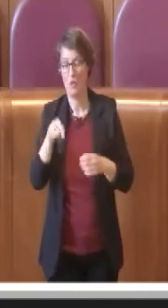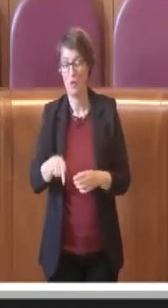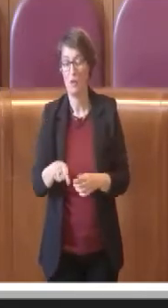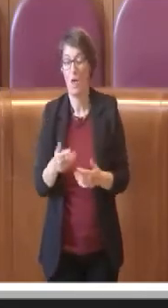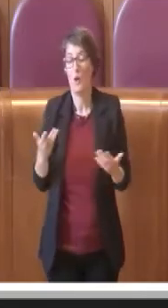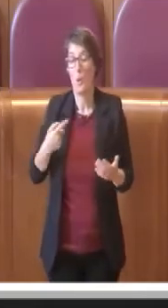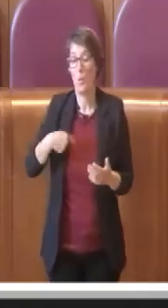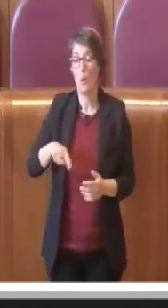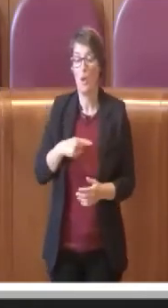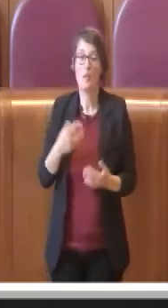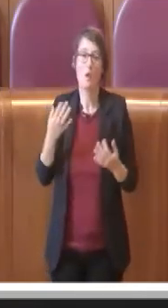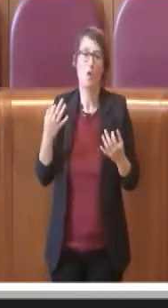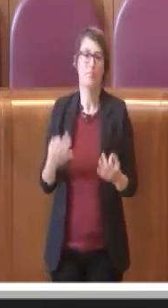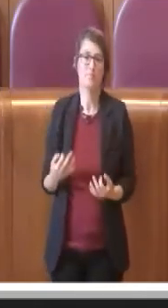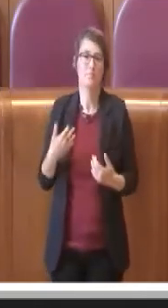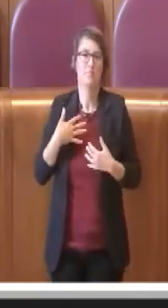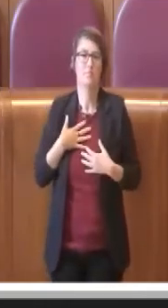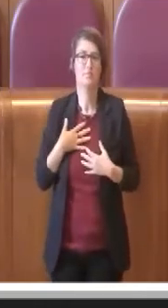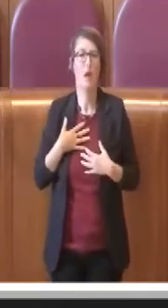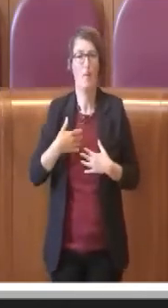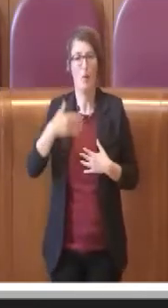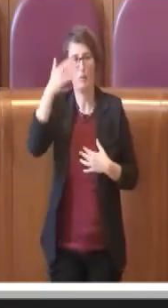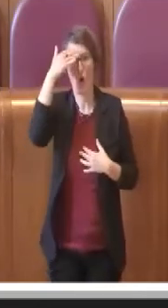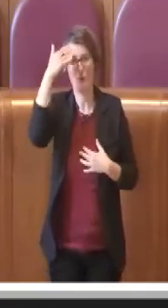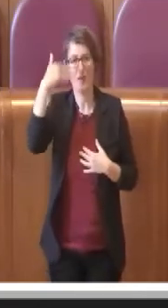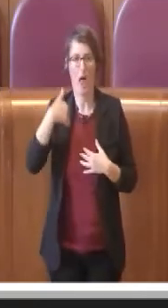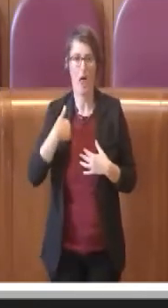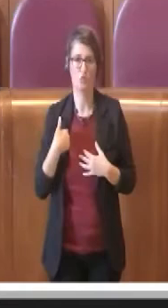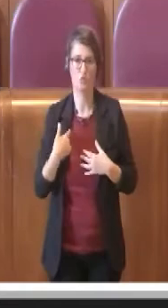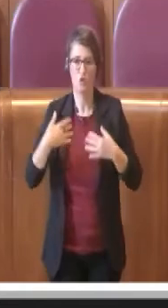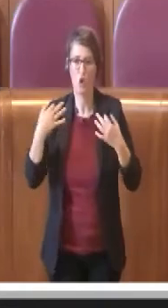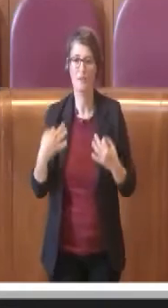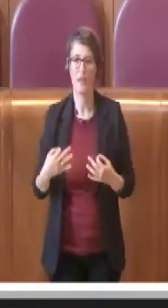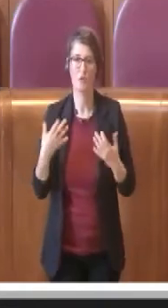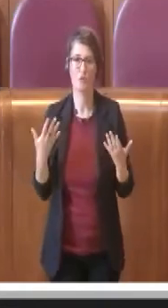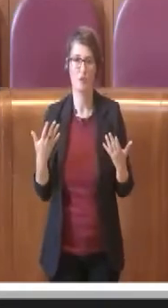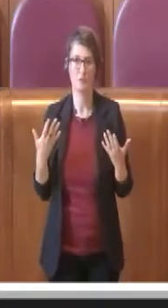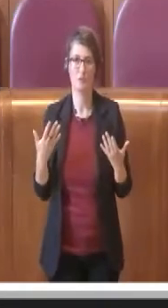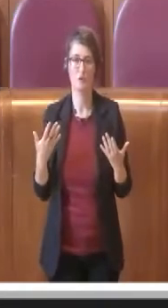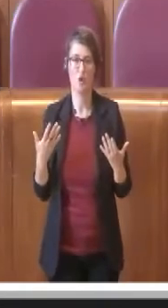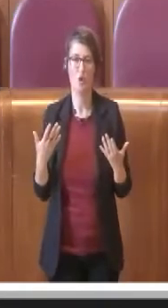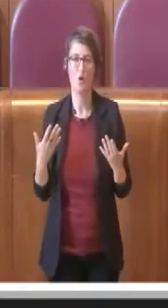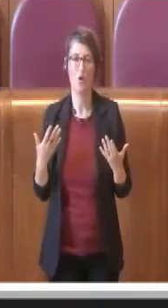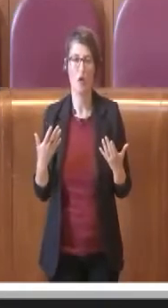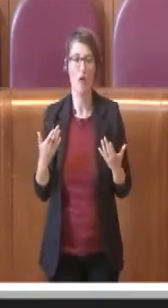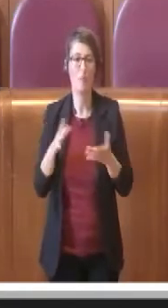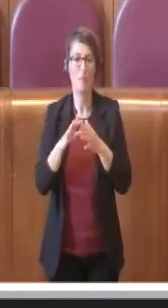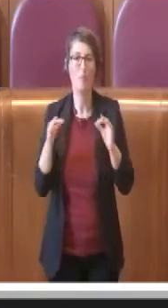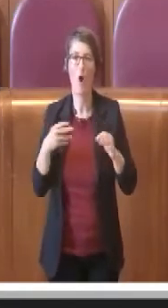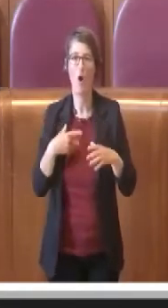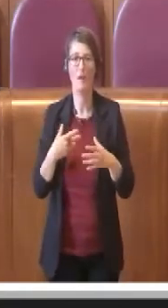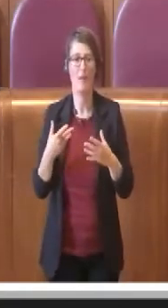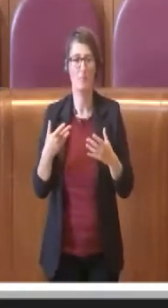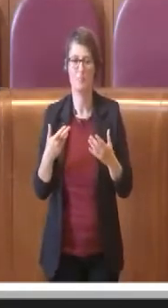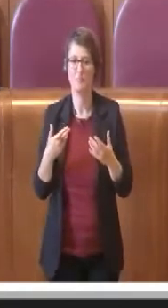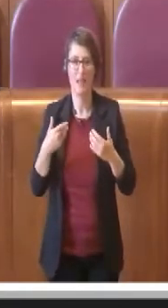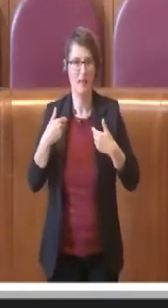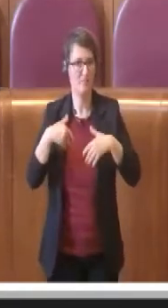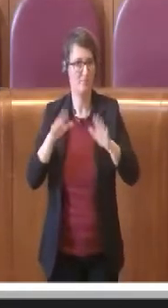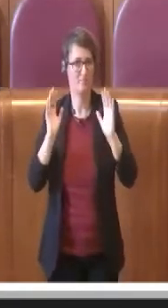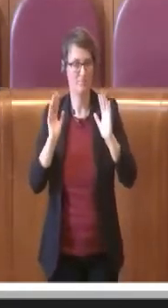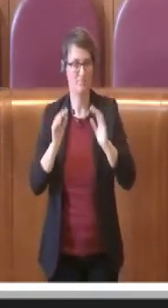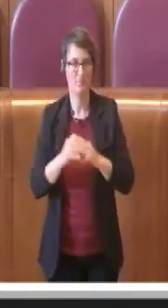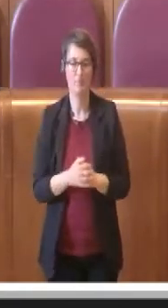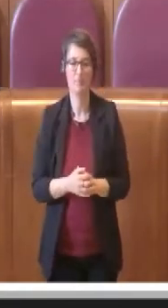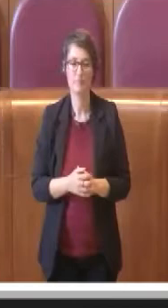saggia quella di non dare l'assenso alle Olimpiadi in quel momento e pensare prima a